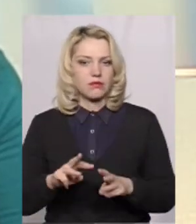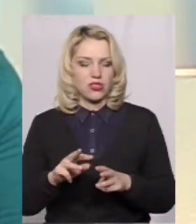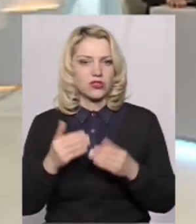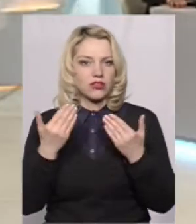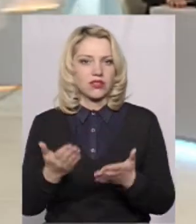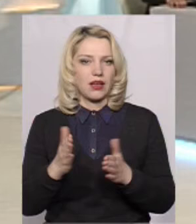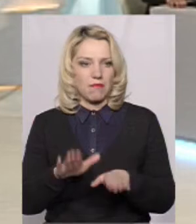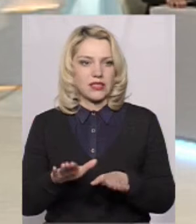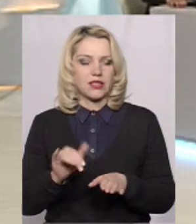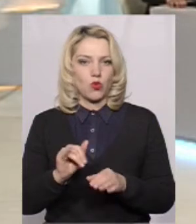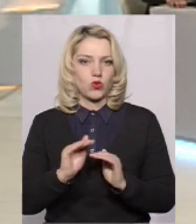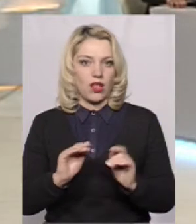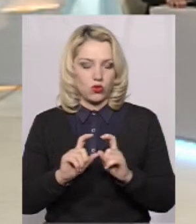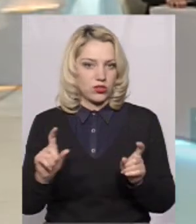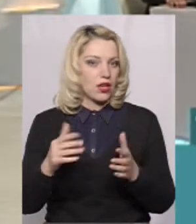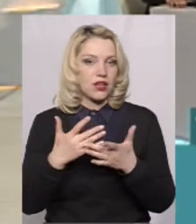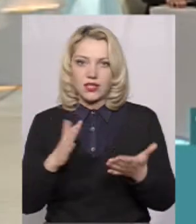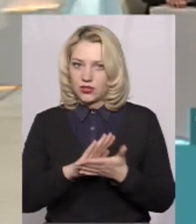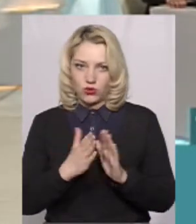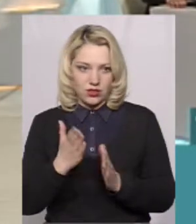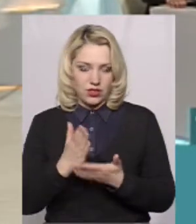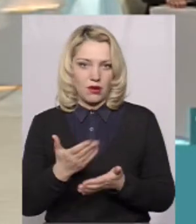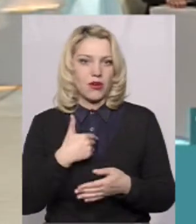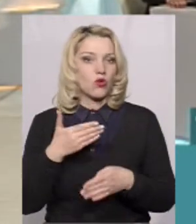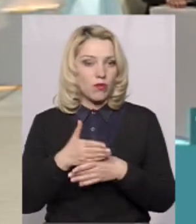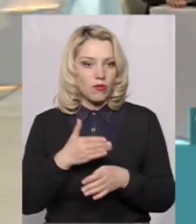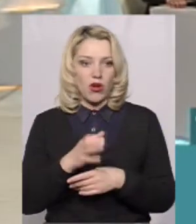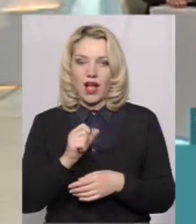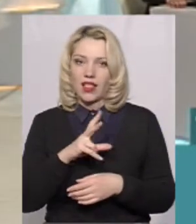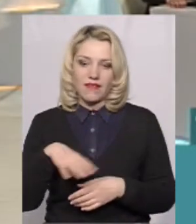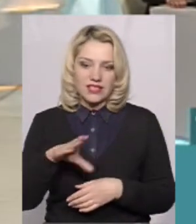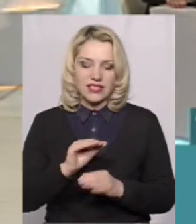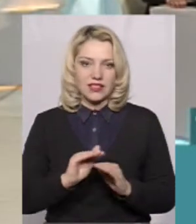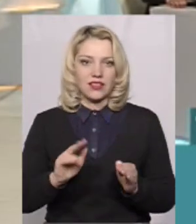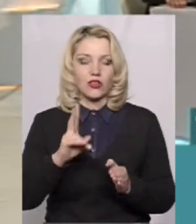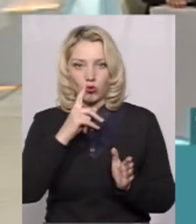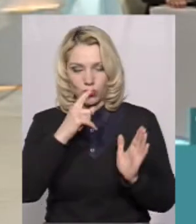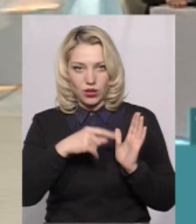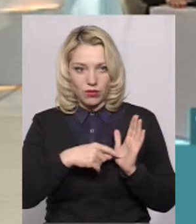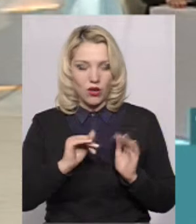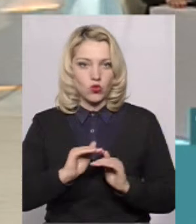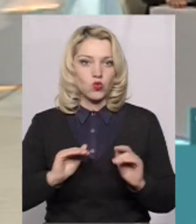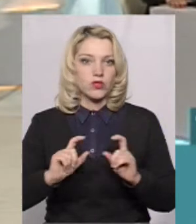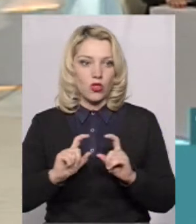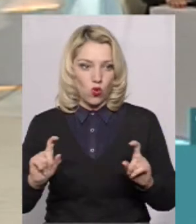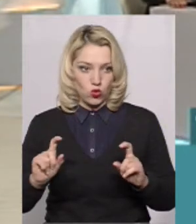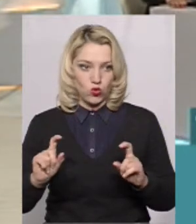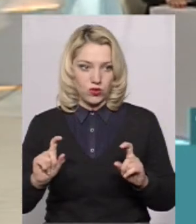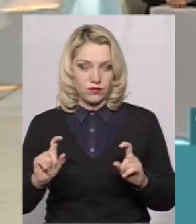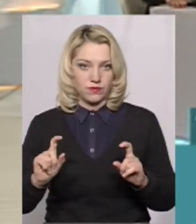їх місцем садочку. Різні ситуації є. Ми допомагаємо, але всі дітки, які потрапляють в садочок